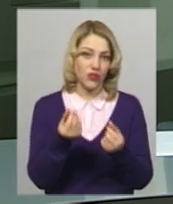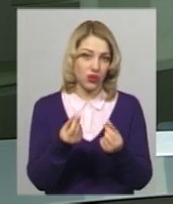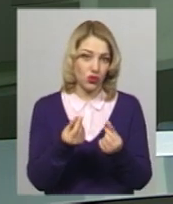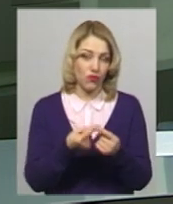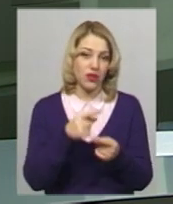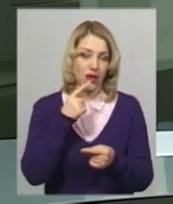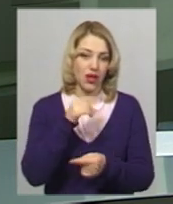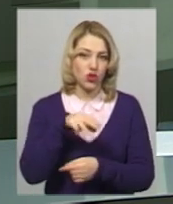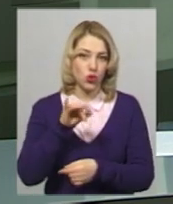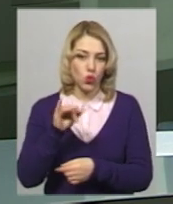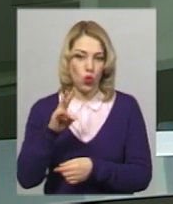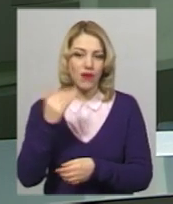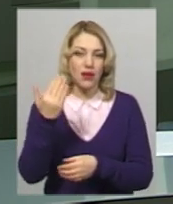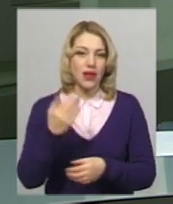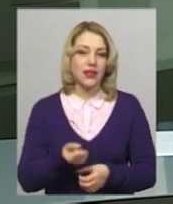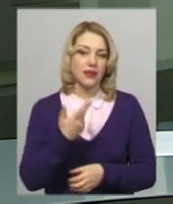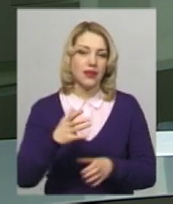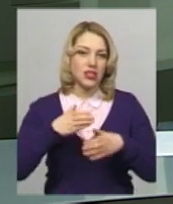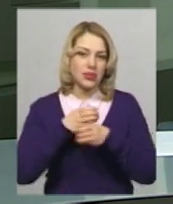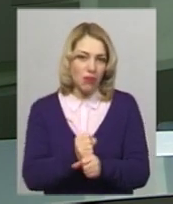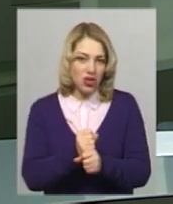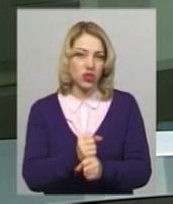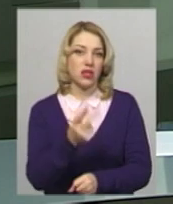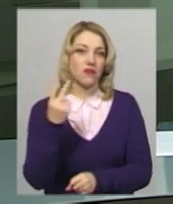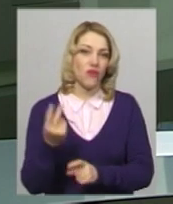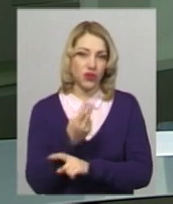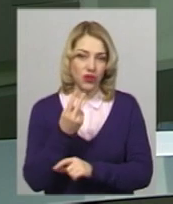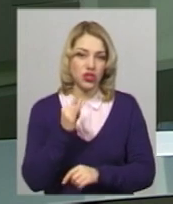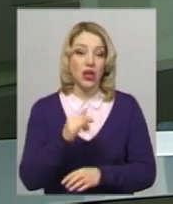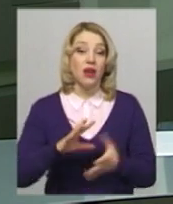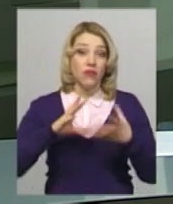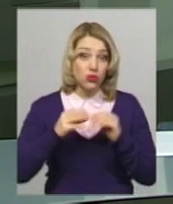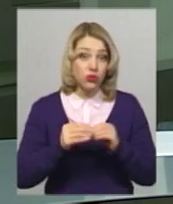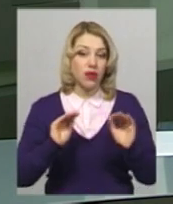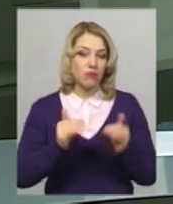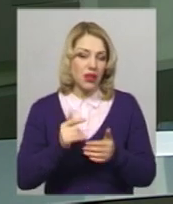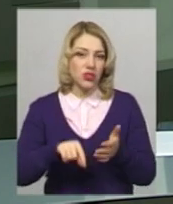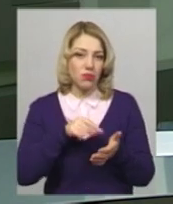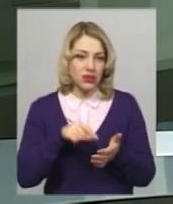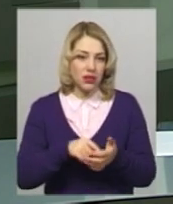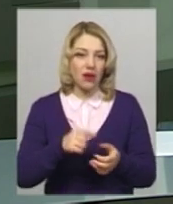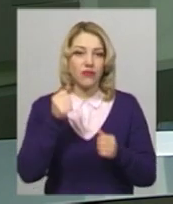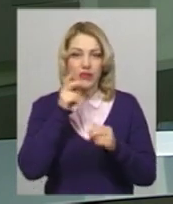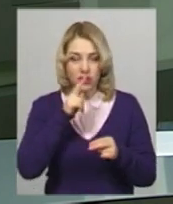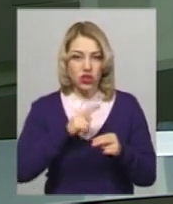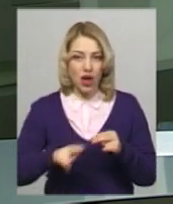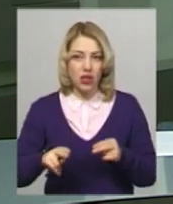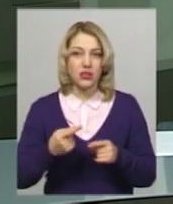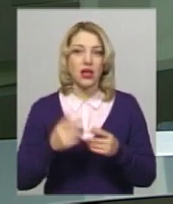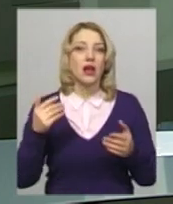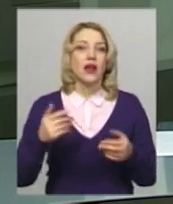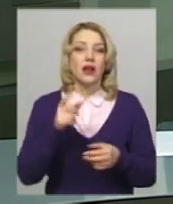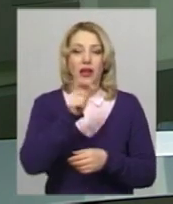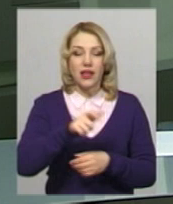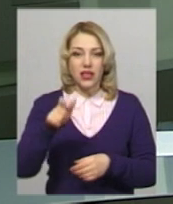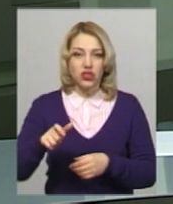каже Ірина Трунова, їх кількість зменшилася вдвічі. В результаті у маленьких містечках тращається глядач нового українського патріотичного